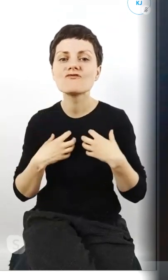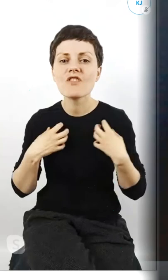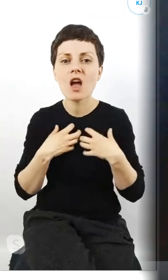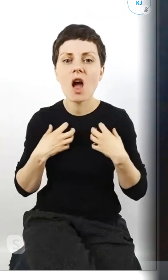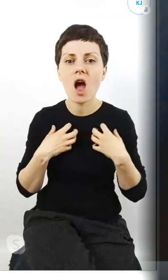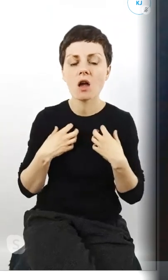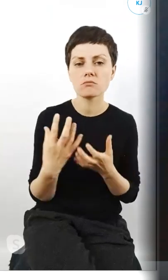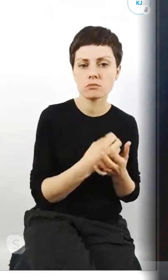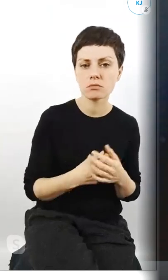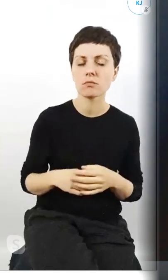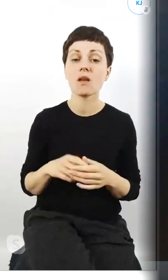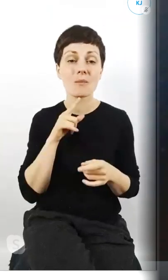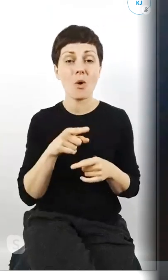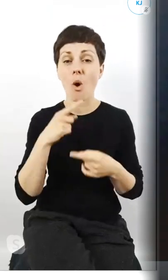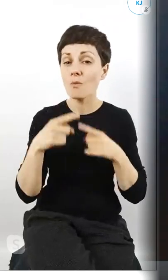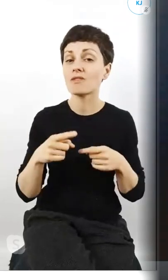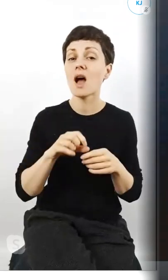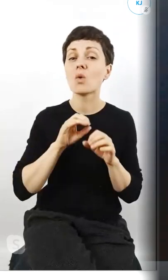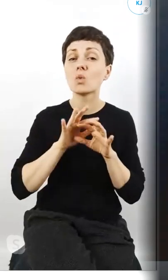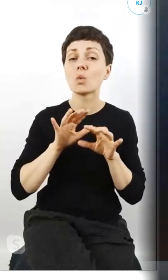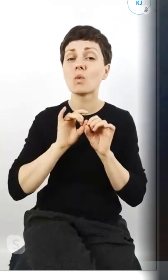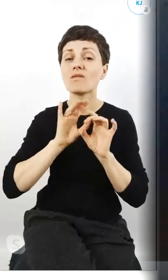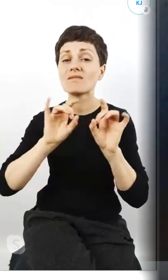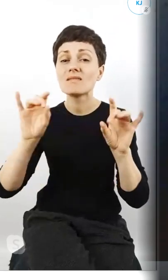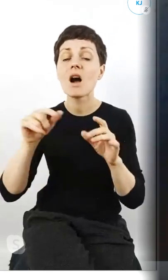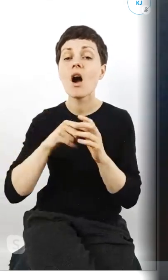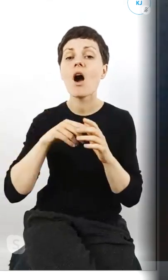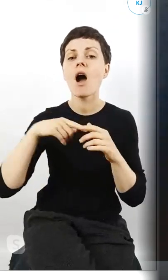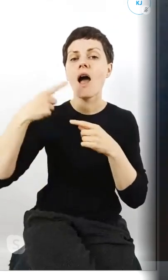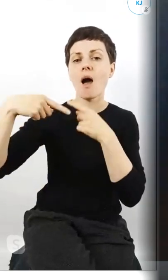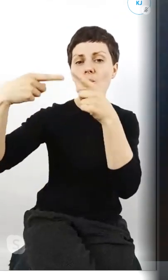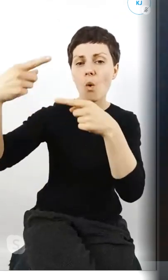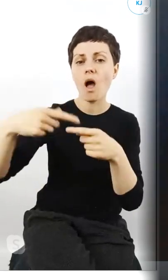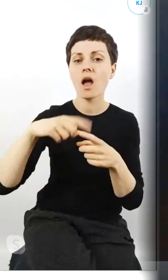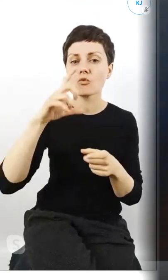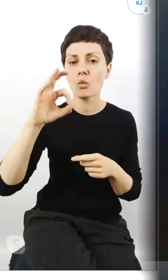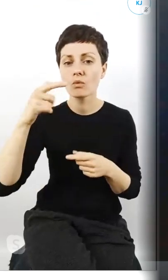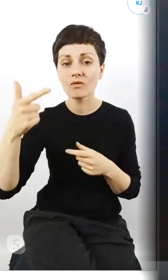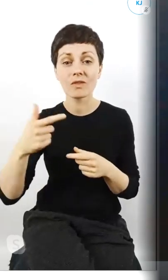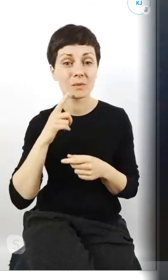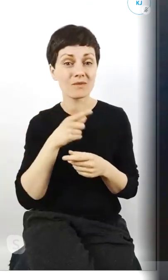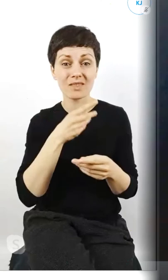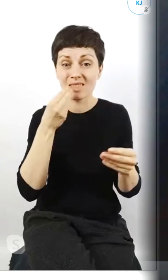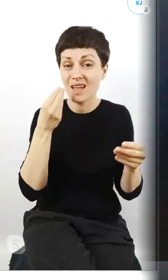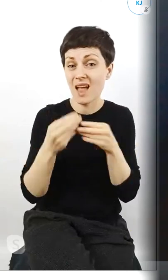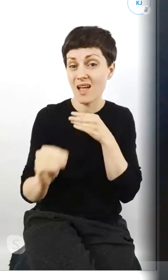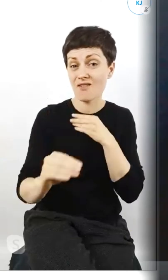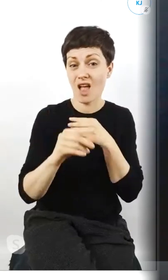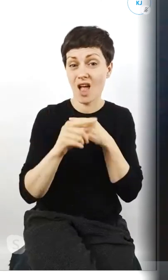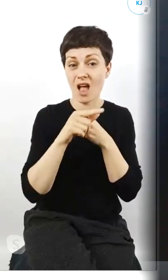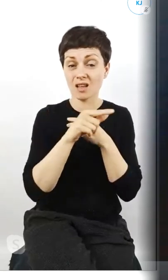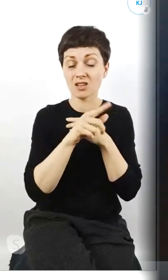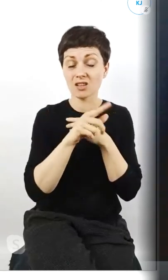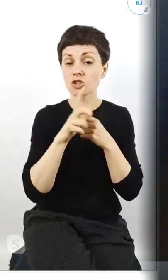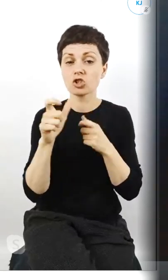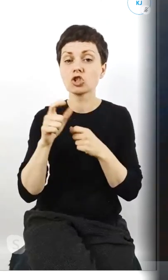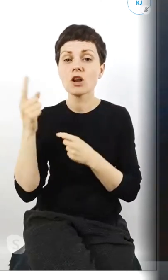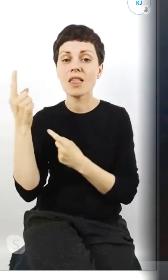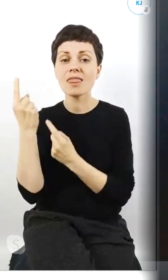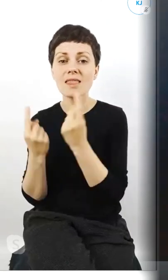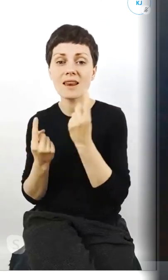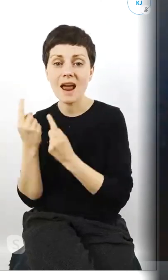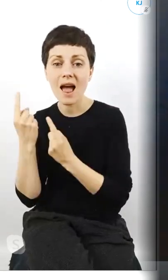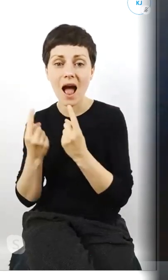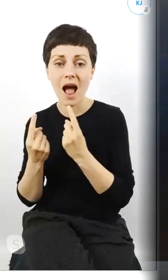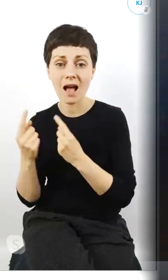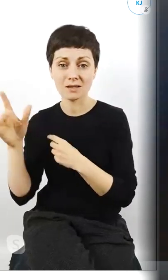dwutlenku węgla na całym świecie jest to większy stopień niż cały transport i wydaje mi się że to jest taki dobry czas